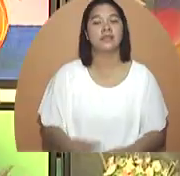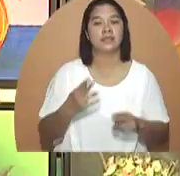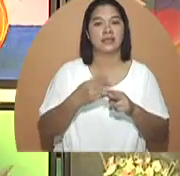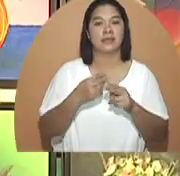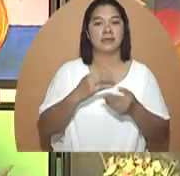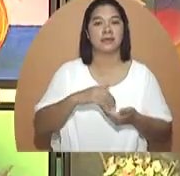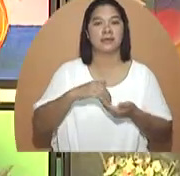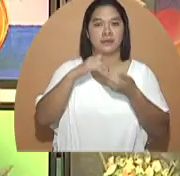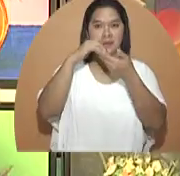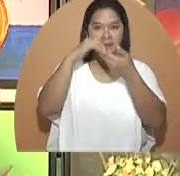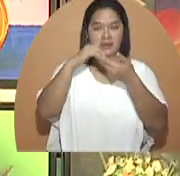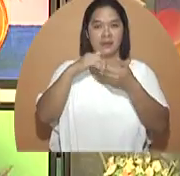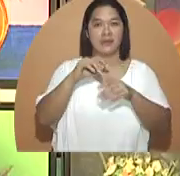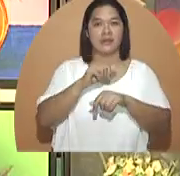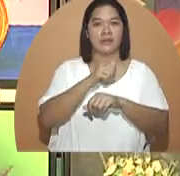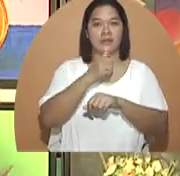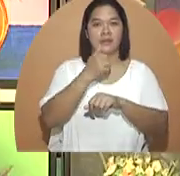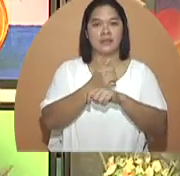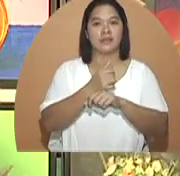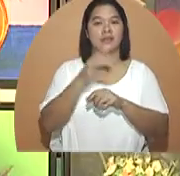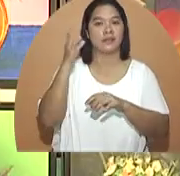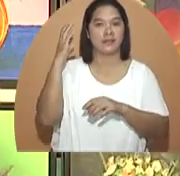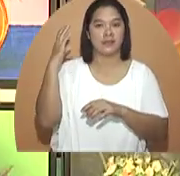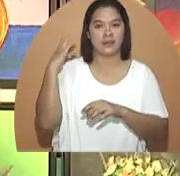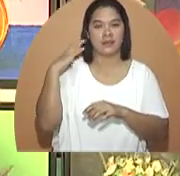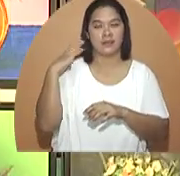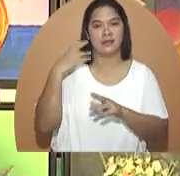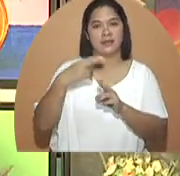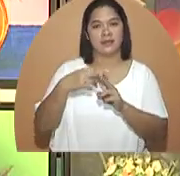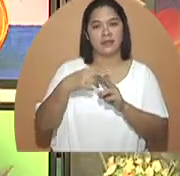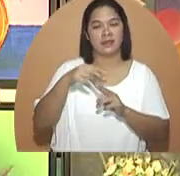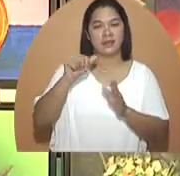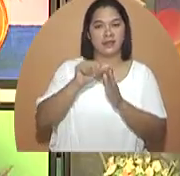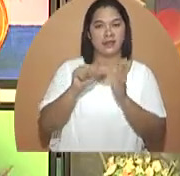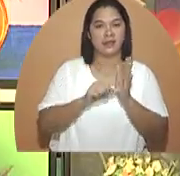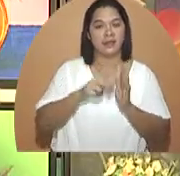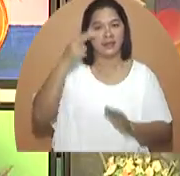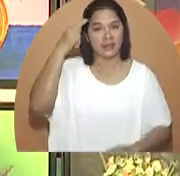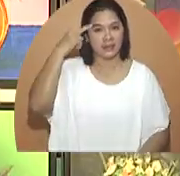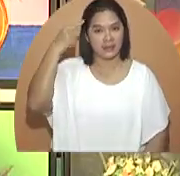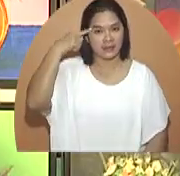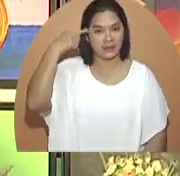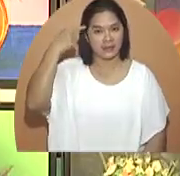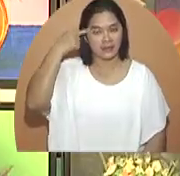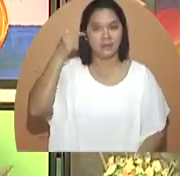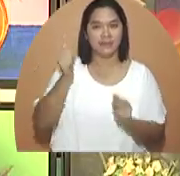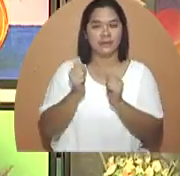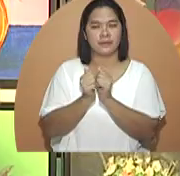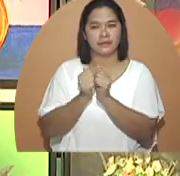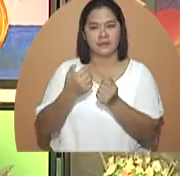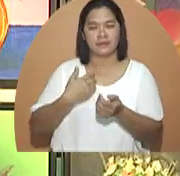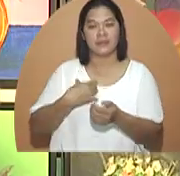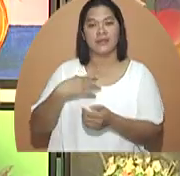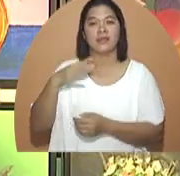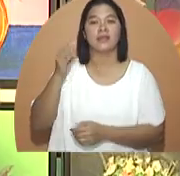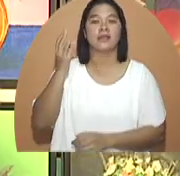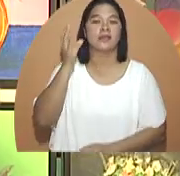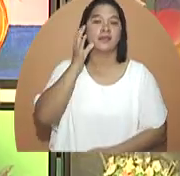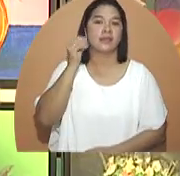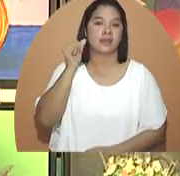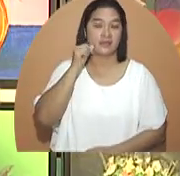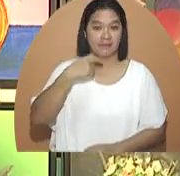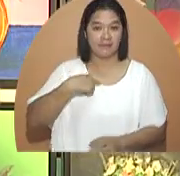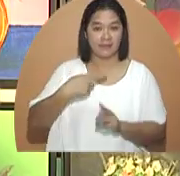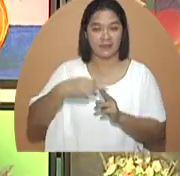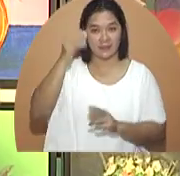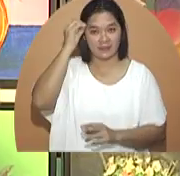Sa ngala ng kapwa ko, Mahal ko Foundation Chairman, si Attorney Felipe Henry Gosson, ang aking katuang na si Connie Angeles.